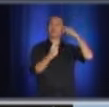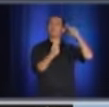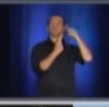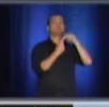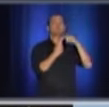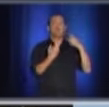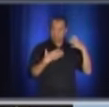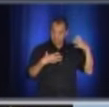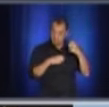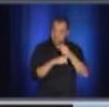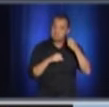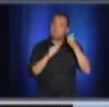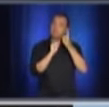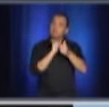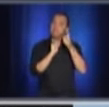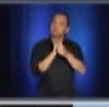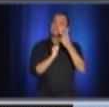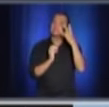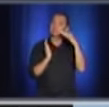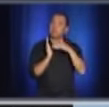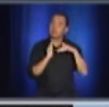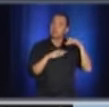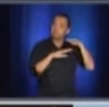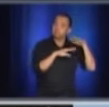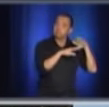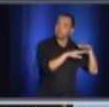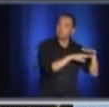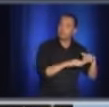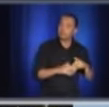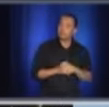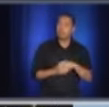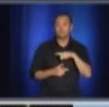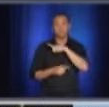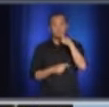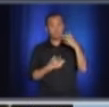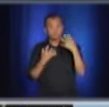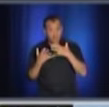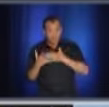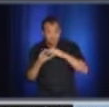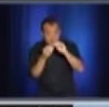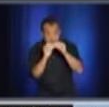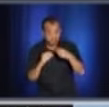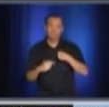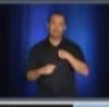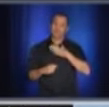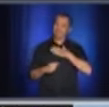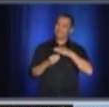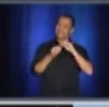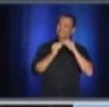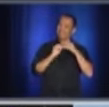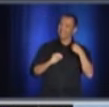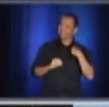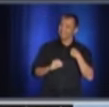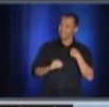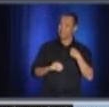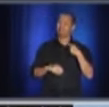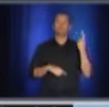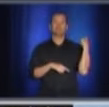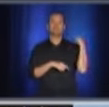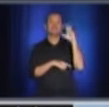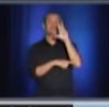fait, pour la journée, pour ceux comme moi qui aime les chiffres, pour la journée du 30 juillet, on a eu 18